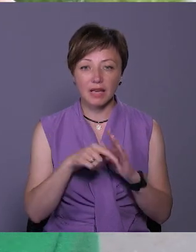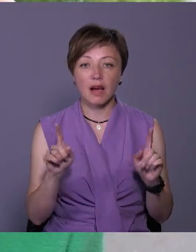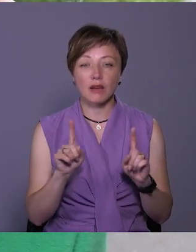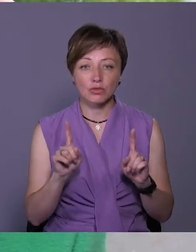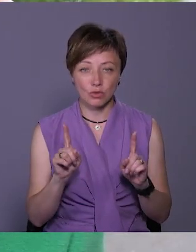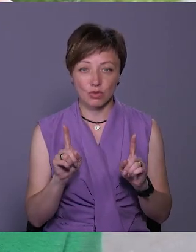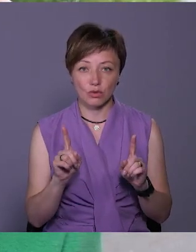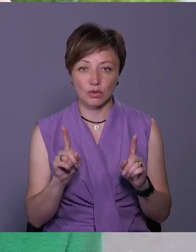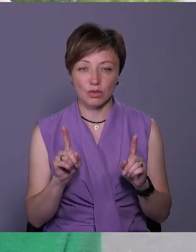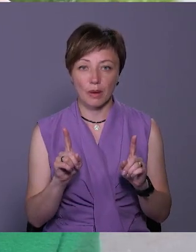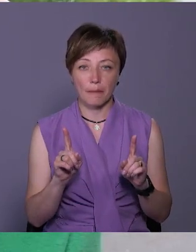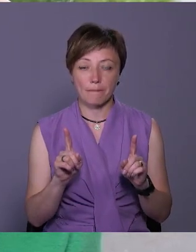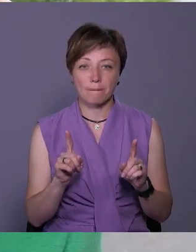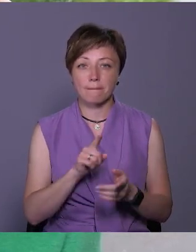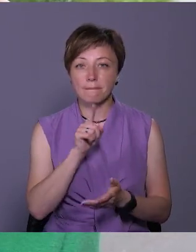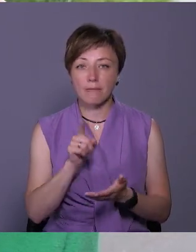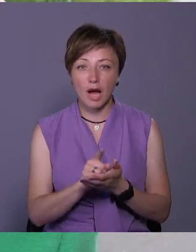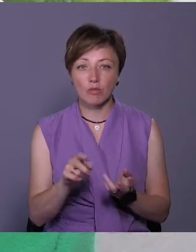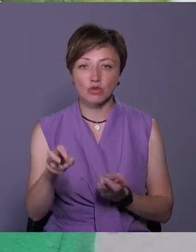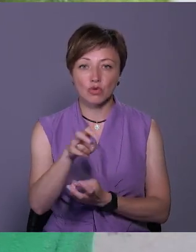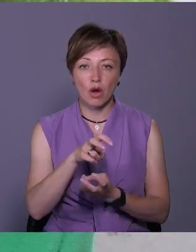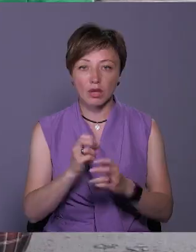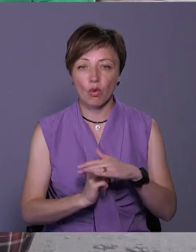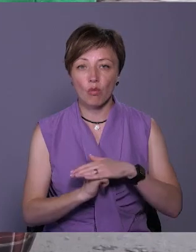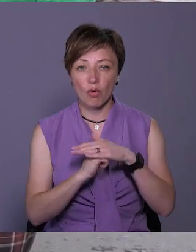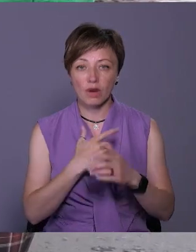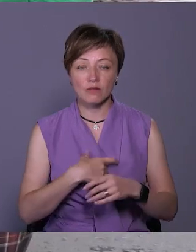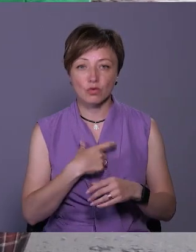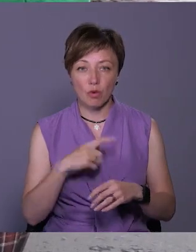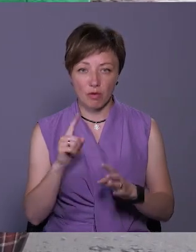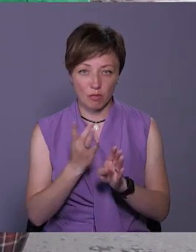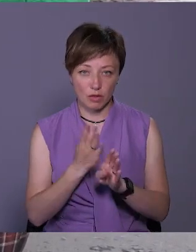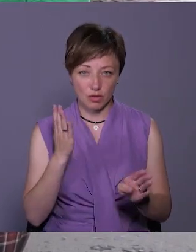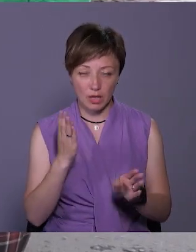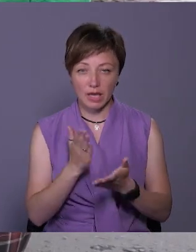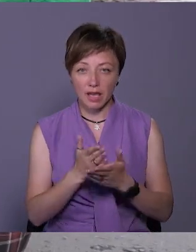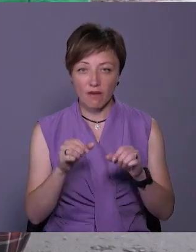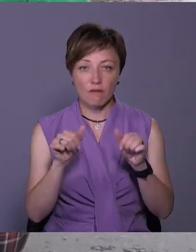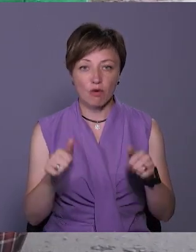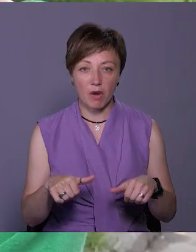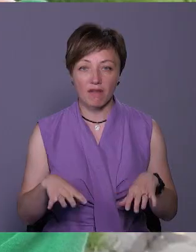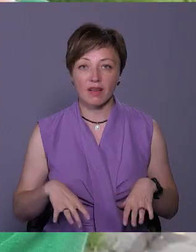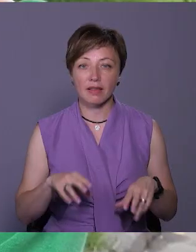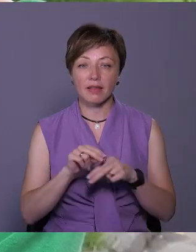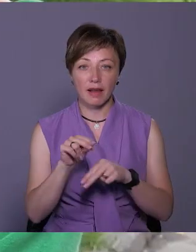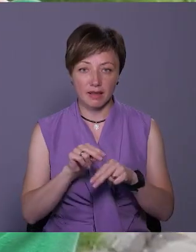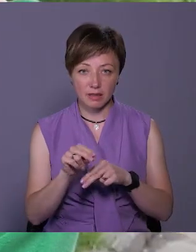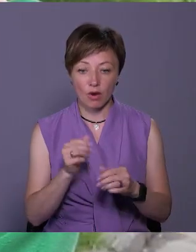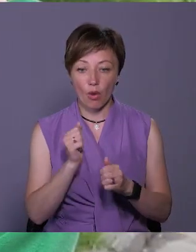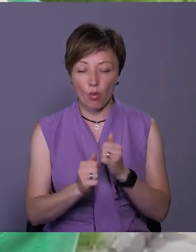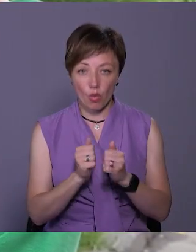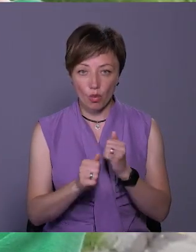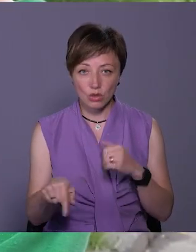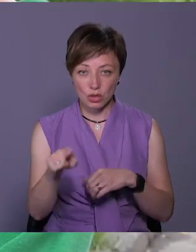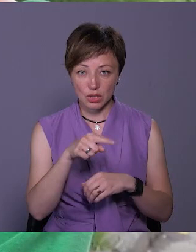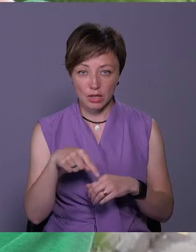ми маємо шукати опори у собі в першу чергу. Є формат тренінгів. Для кожних